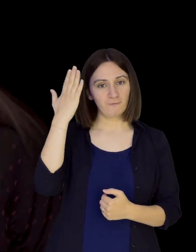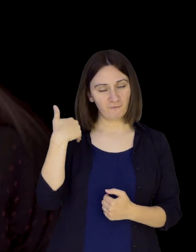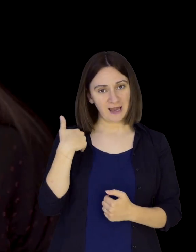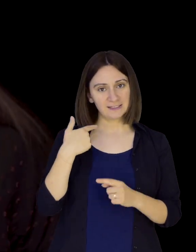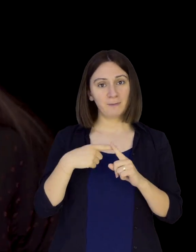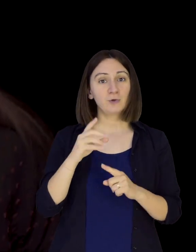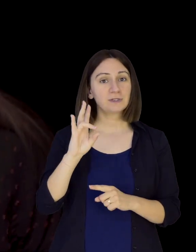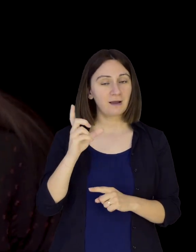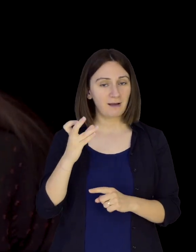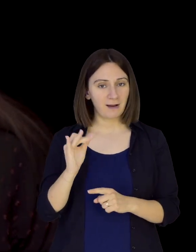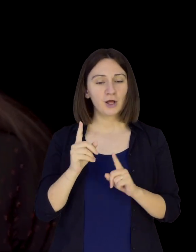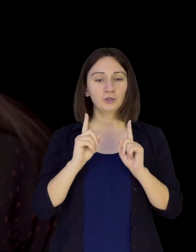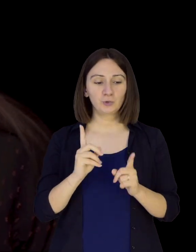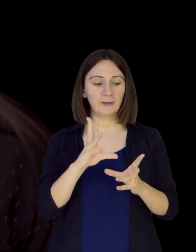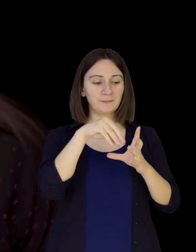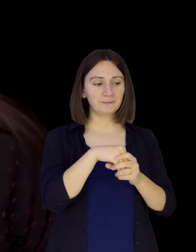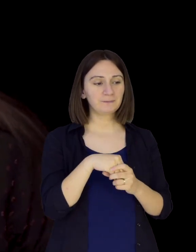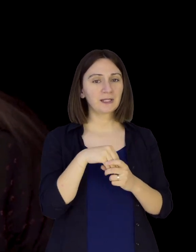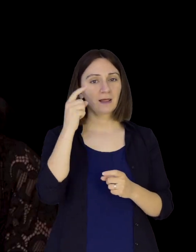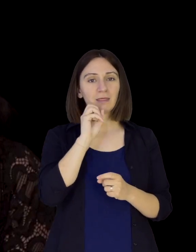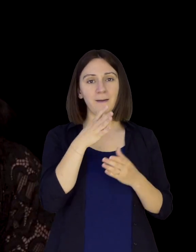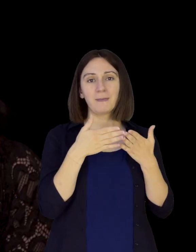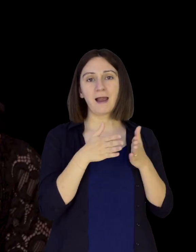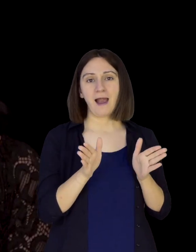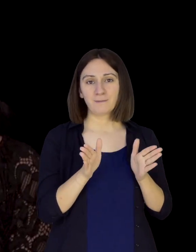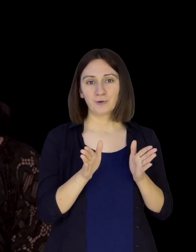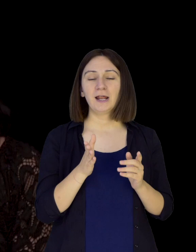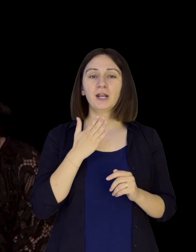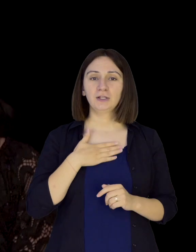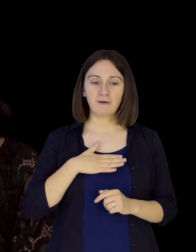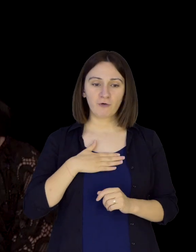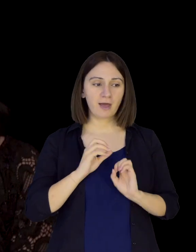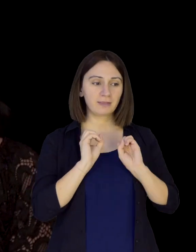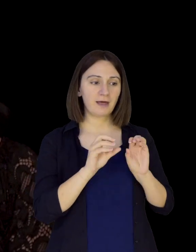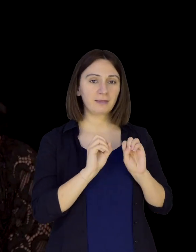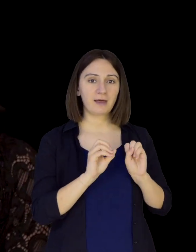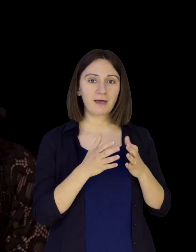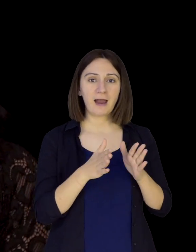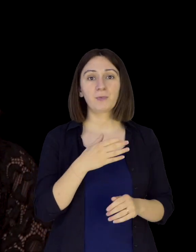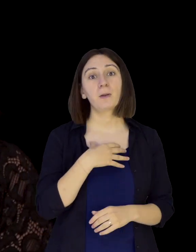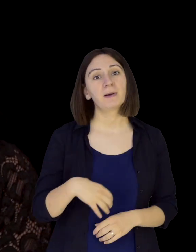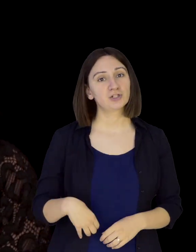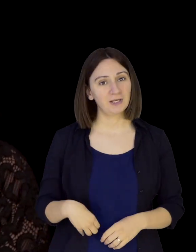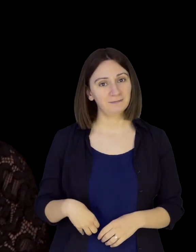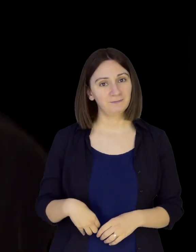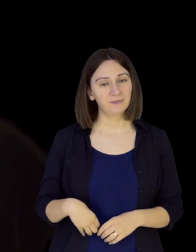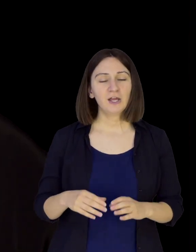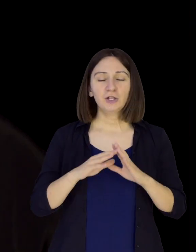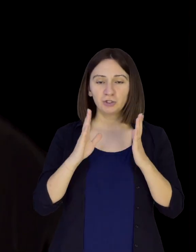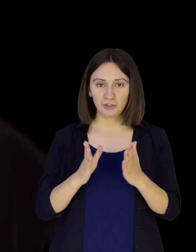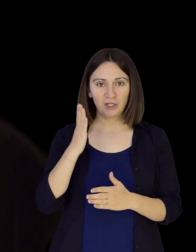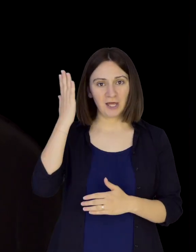Ne vajzat dhe gratë duhet jemi pjes e vendimarjes. Të shprejhim nevojat dhe prioritetet tona në diskutimet me bashkin.